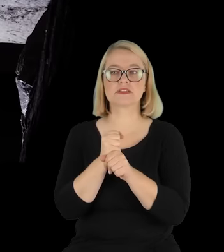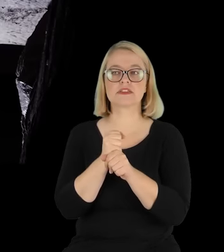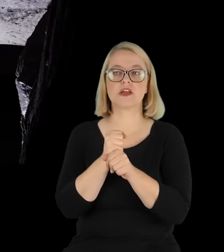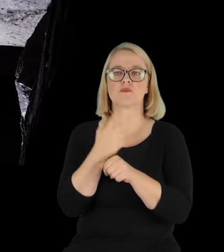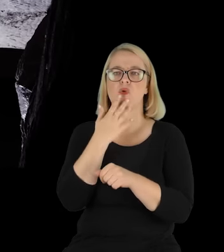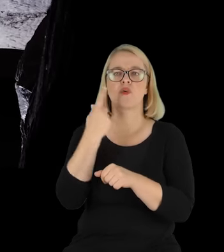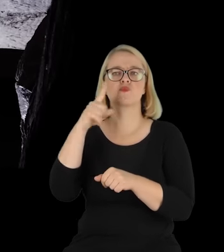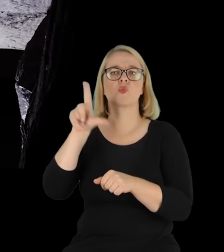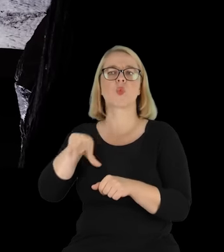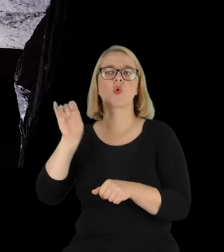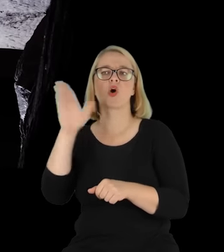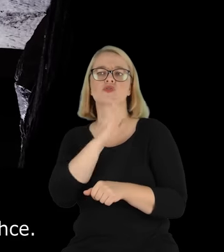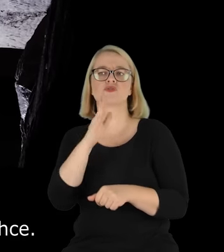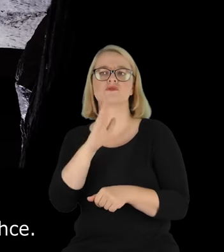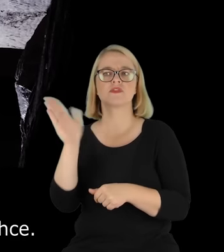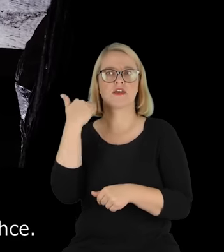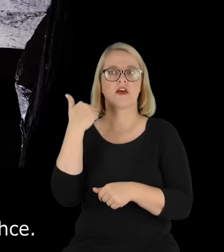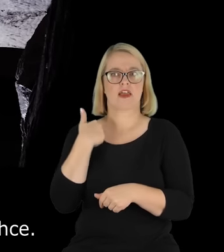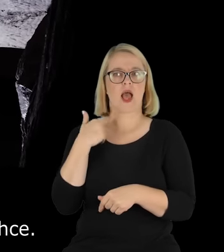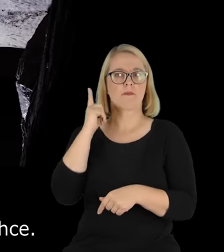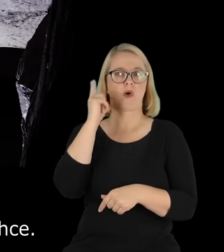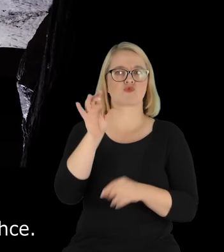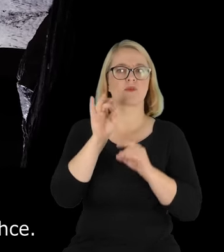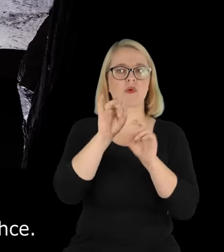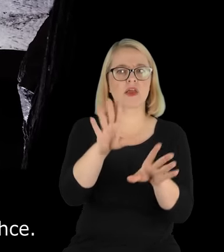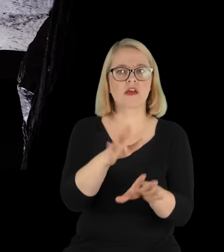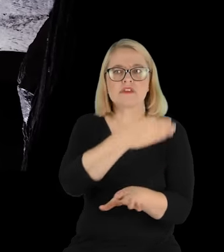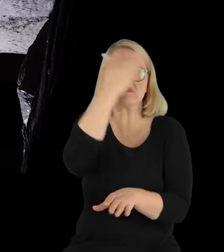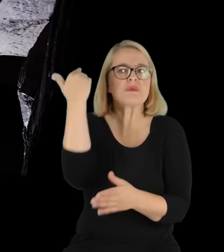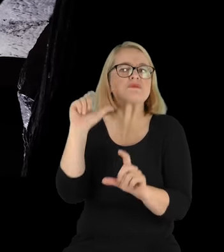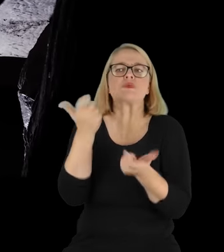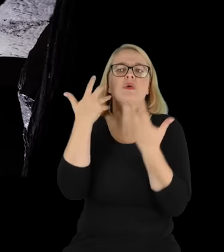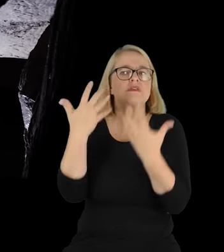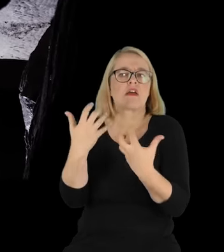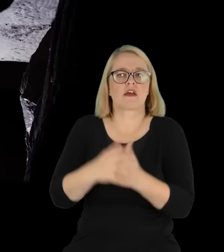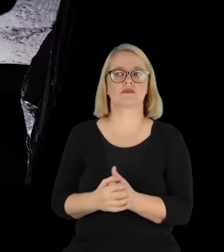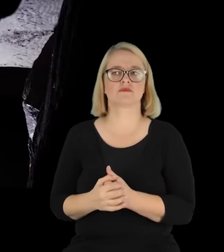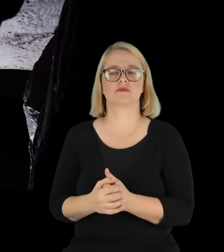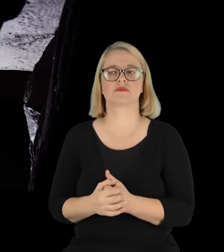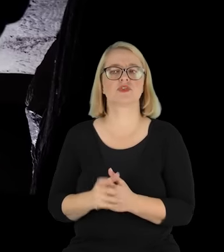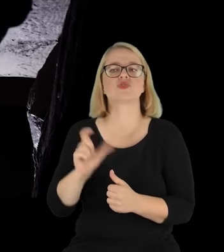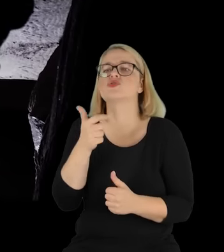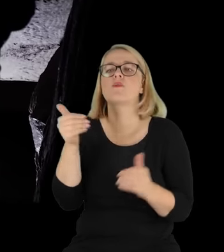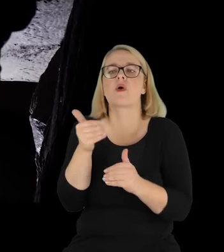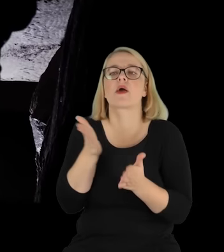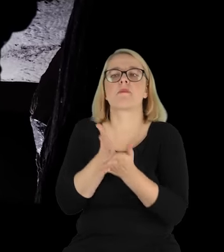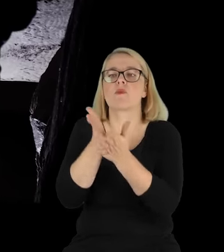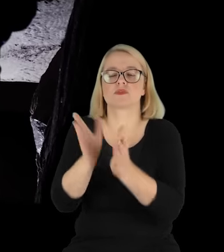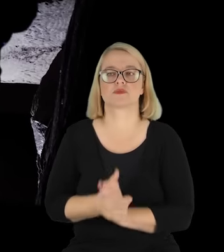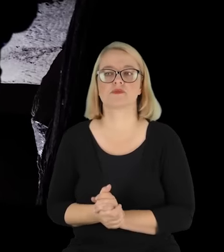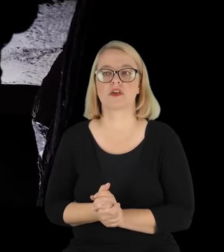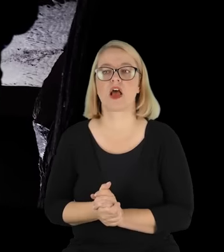no więc pobiegłam do niego i ja nie wiedziałam, czego ode mnie chce i w czym mogę pomóc.